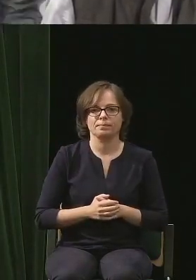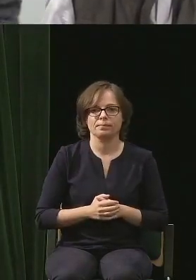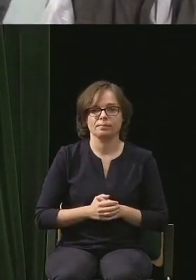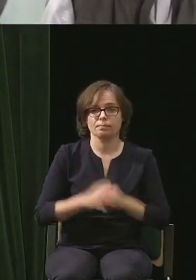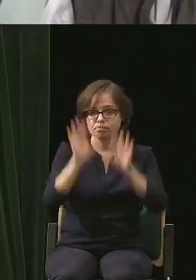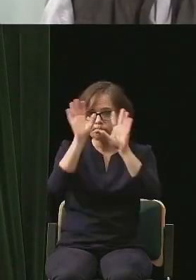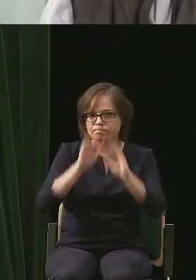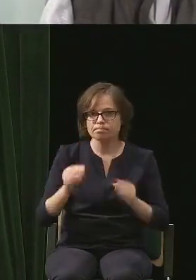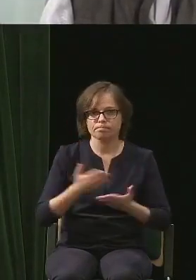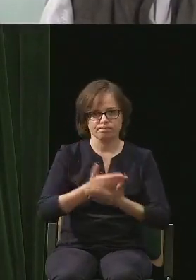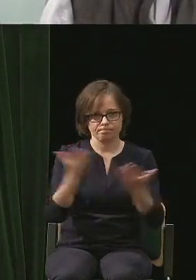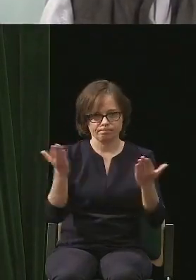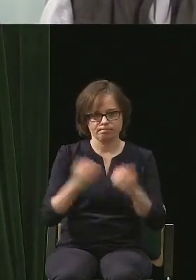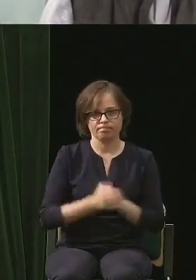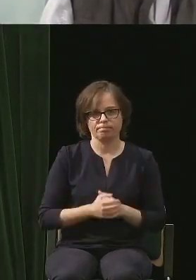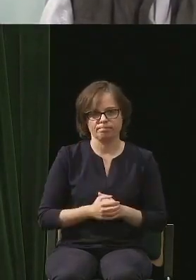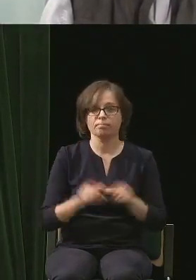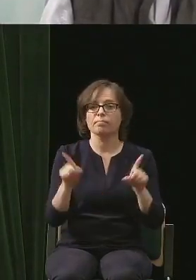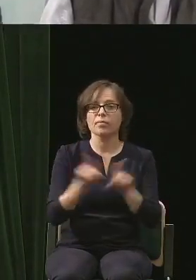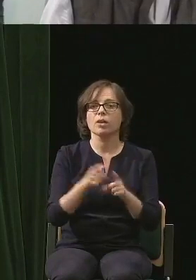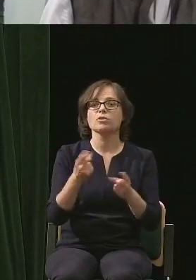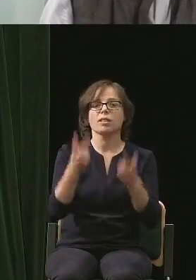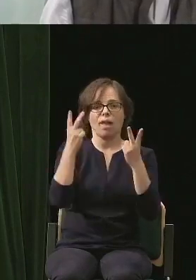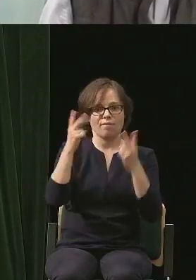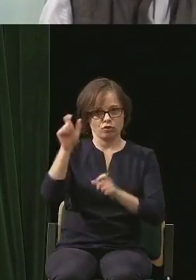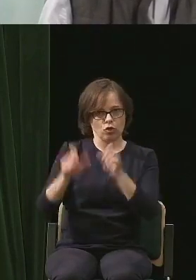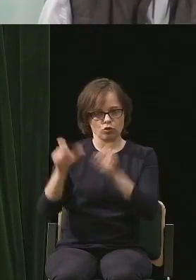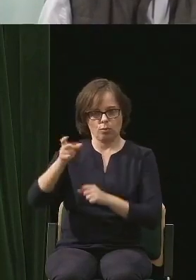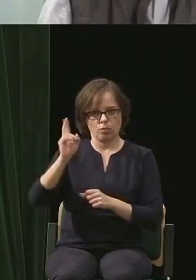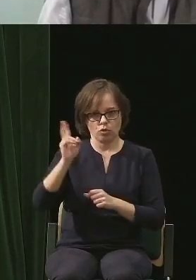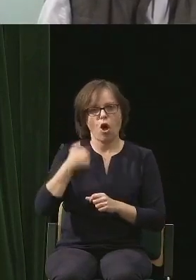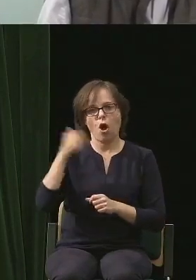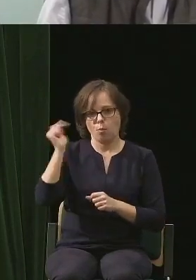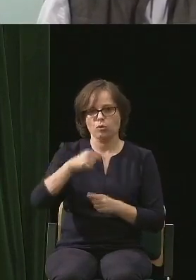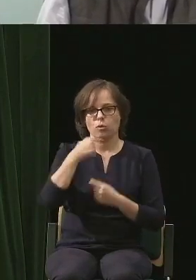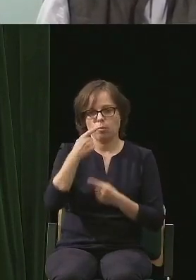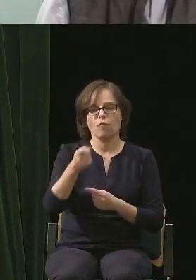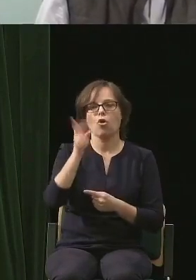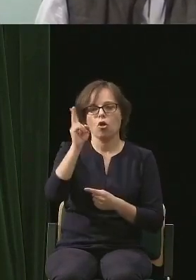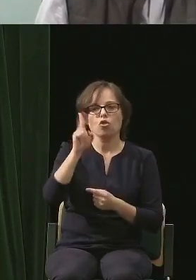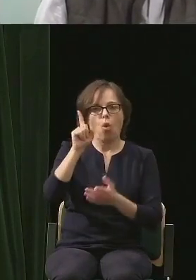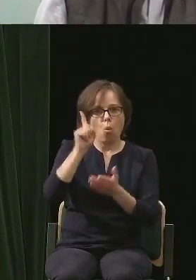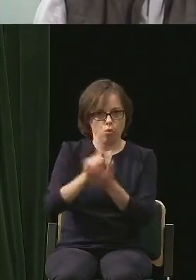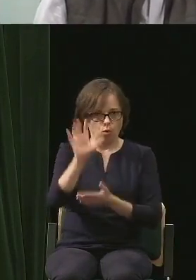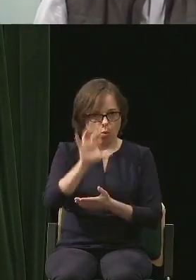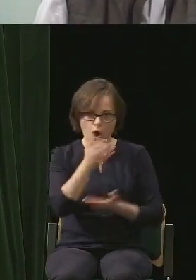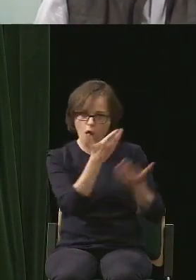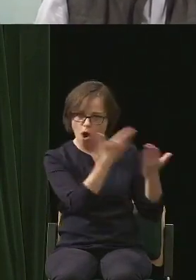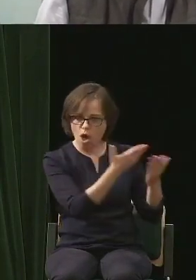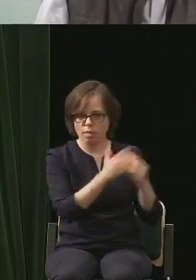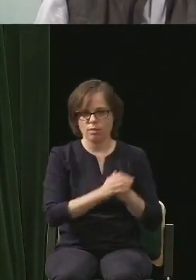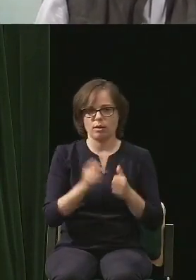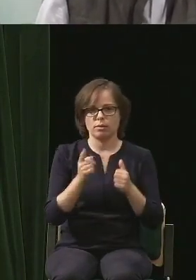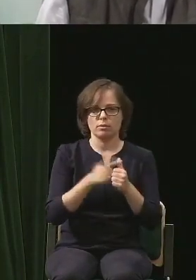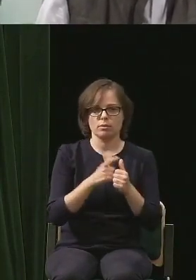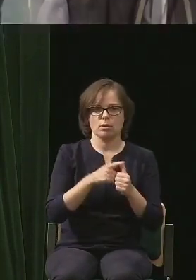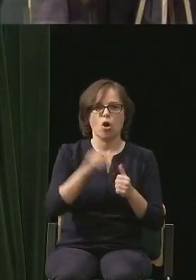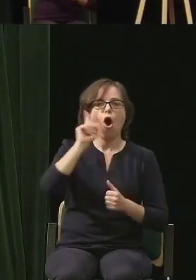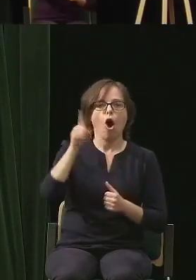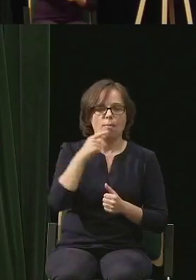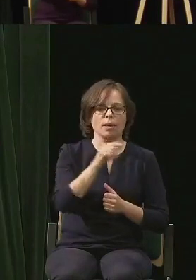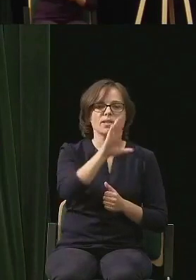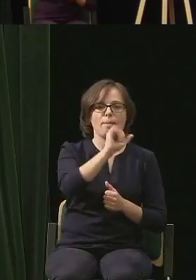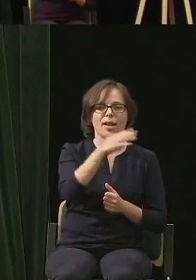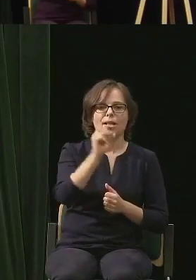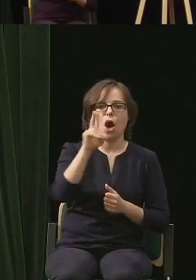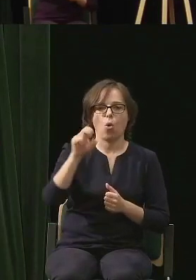Proszę Państwa, no i teraz najważniejsze osoby. Muszę powiedzieć, kogo tutaj zdążyliśmy oglądać. A więc komiks, Berenika